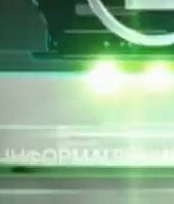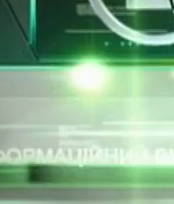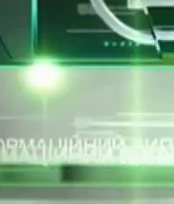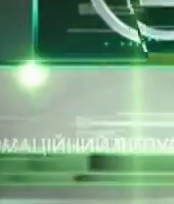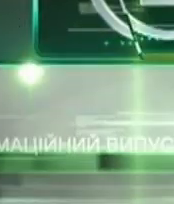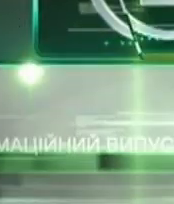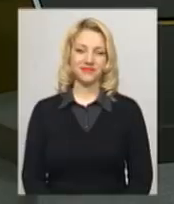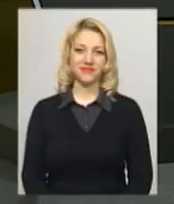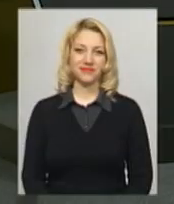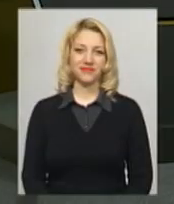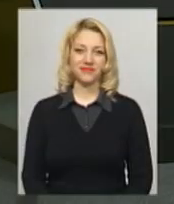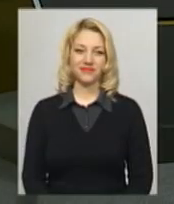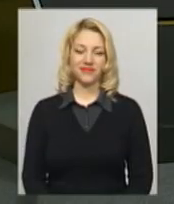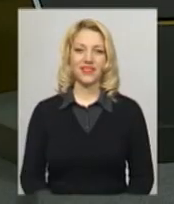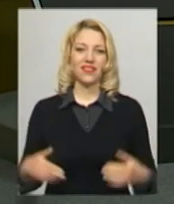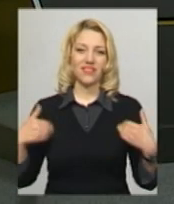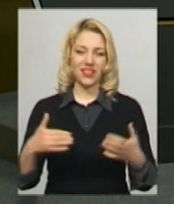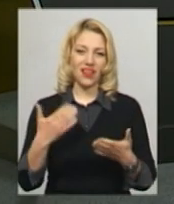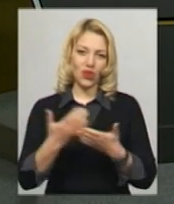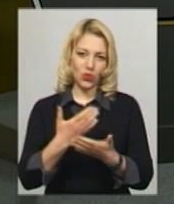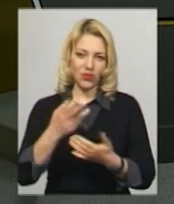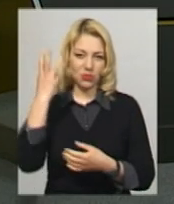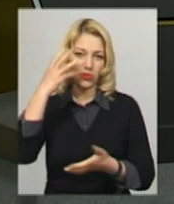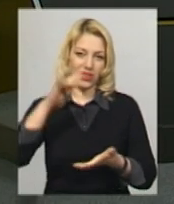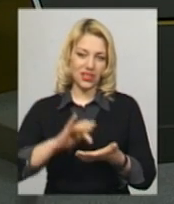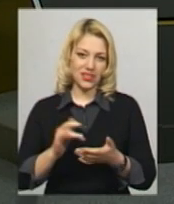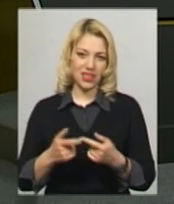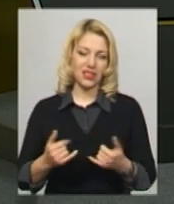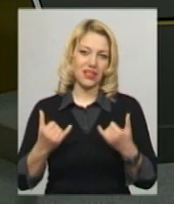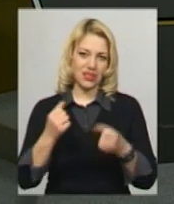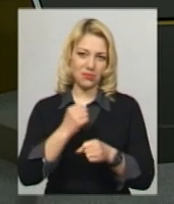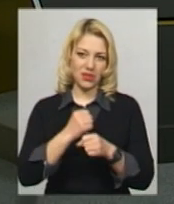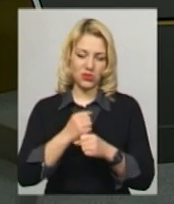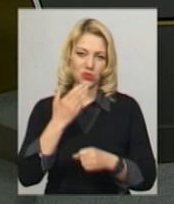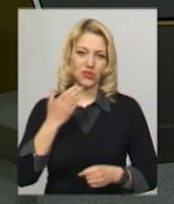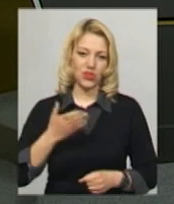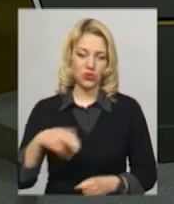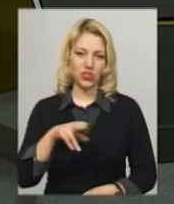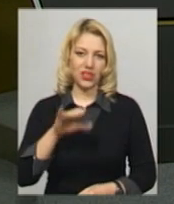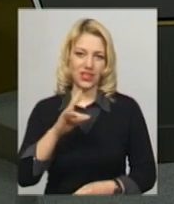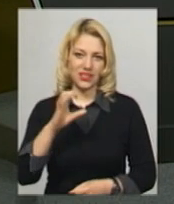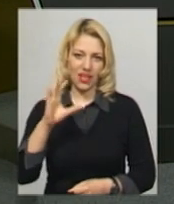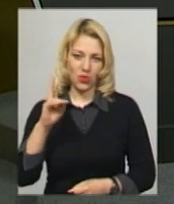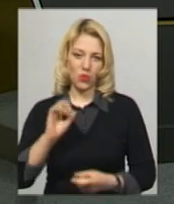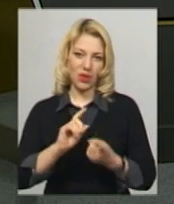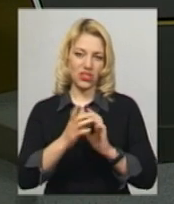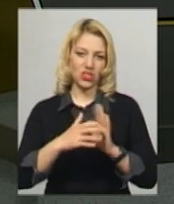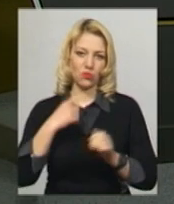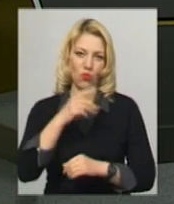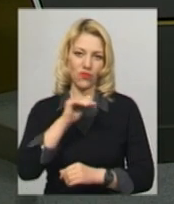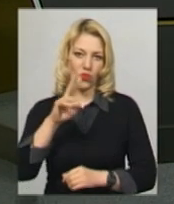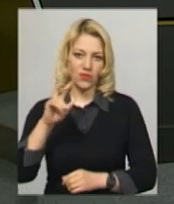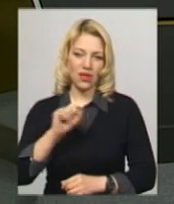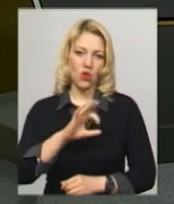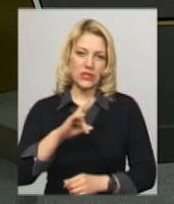Музика Вітаю, новини в ефірі Поділля Центр. У студії для вас працює ведуча Дарина Денисенко, переклад на жестову мову